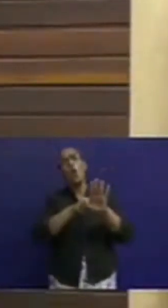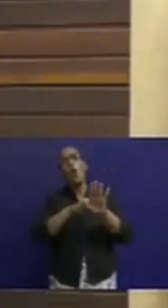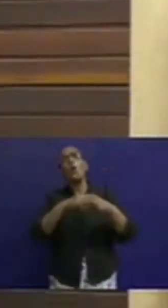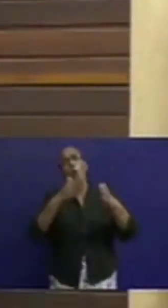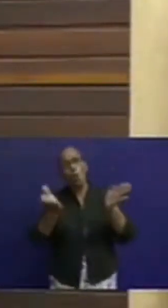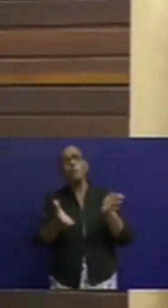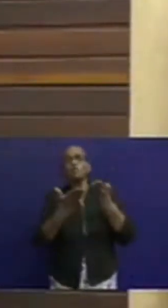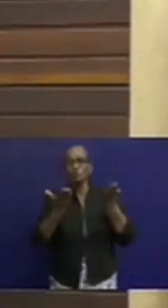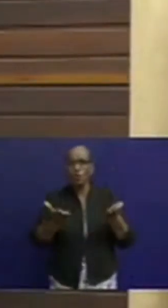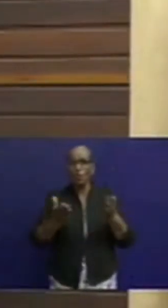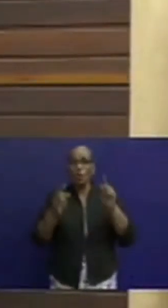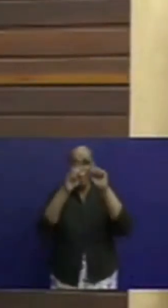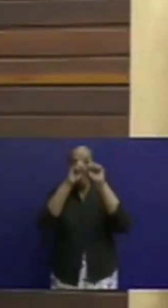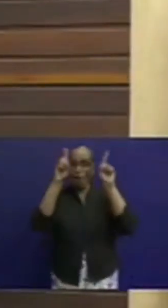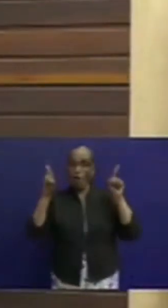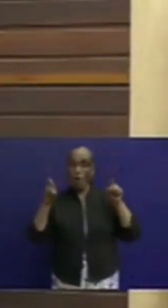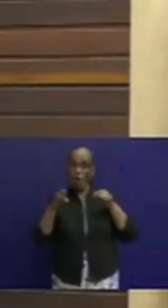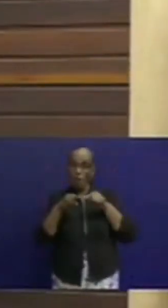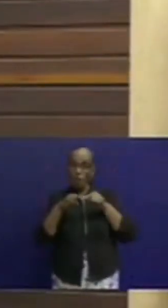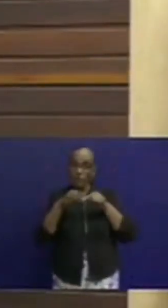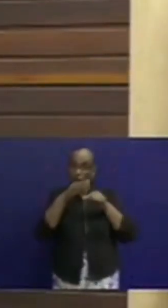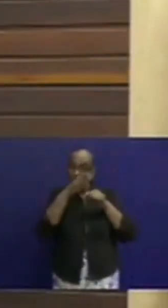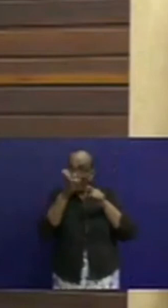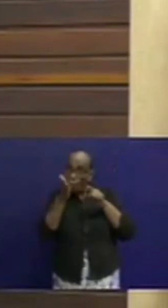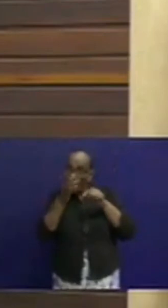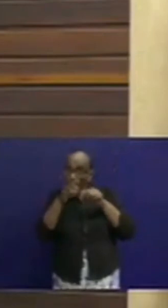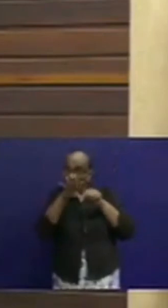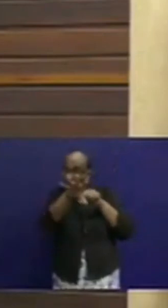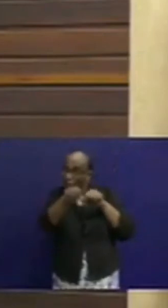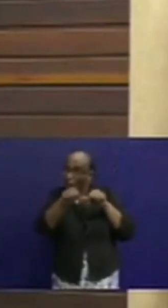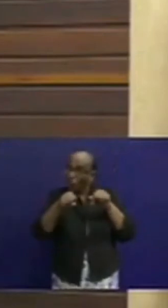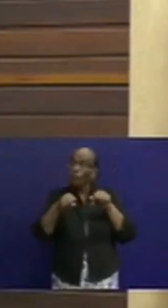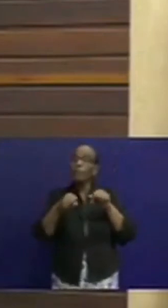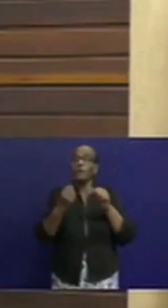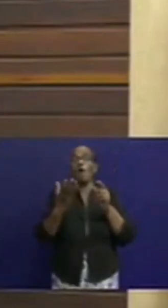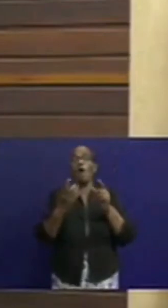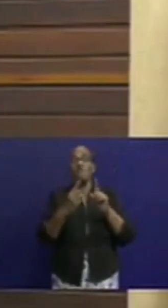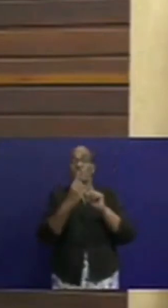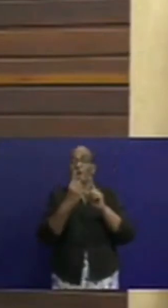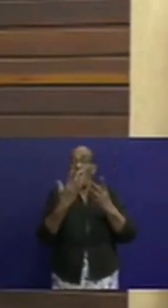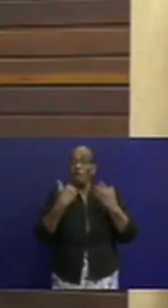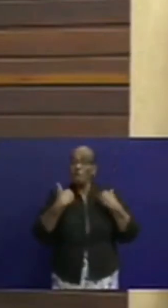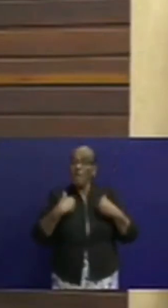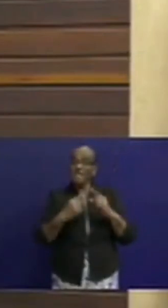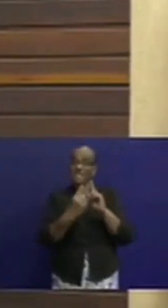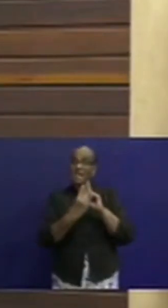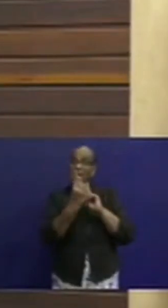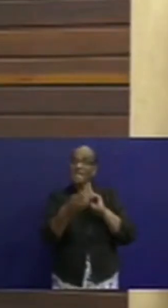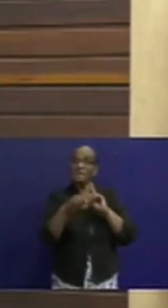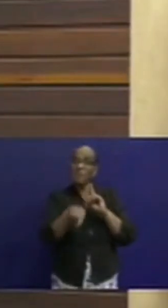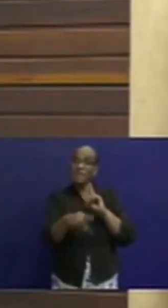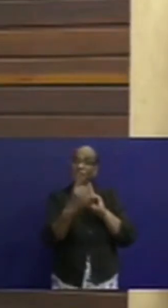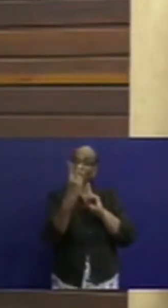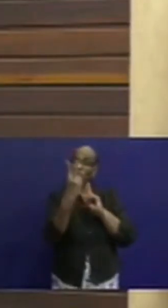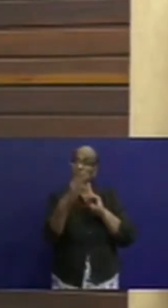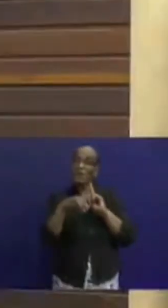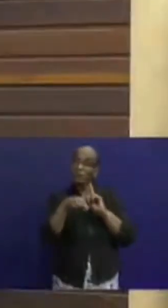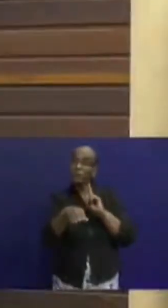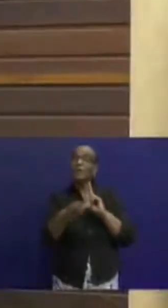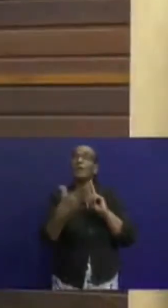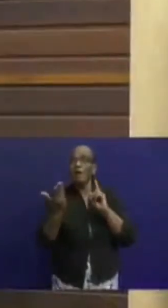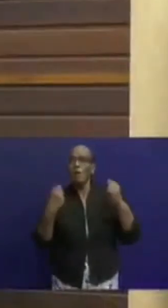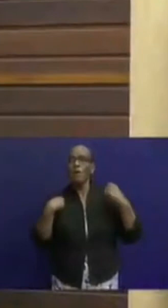Ze mogen door een raam of een luik verkopen of ze mogen een beperkt aantal mensen per keer toelaten. Dat laten we over aan de